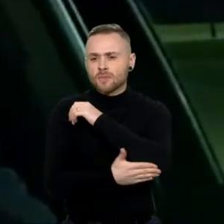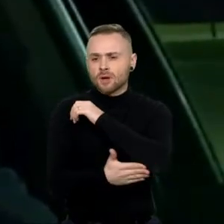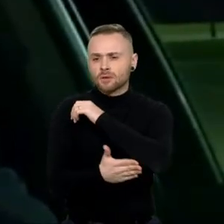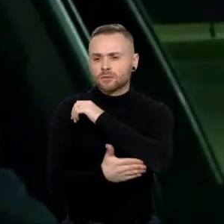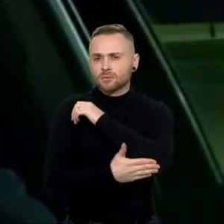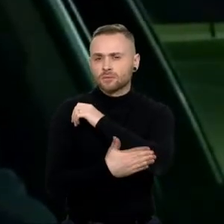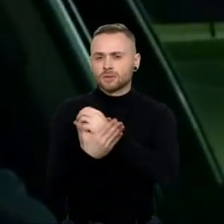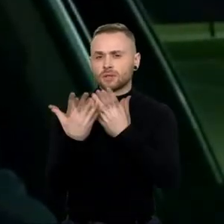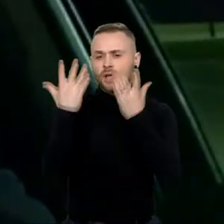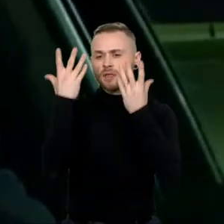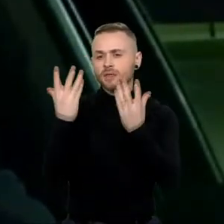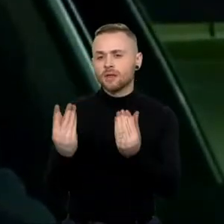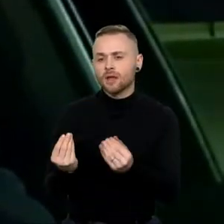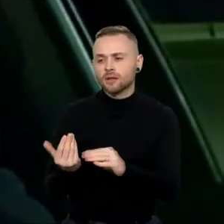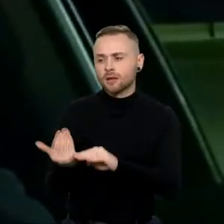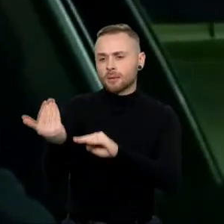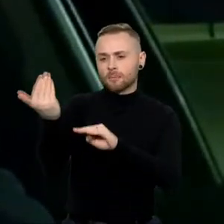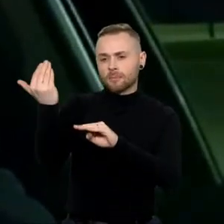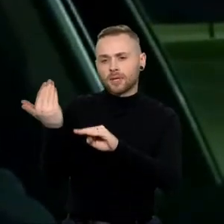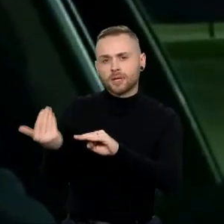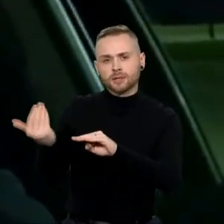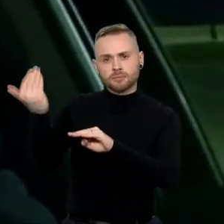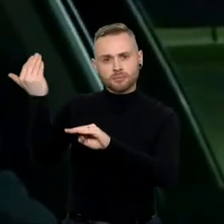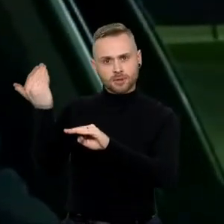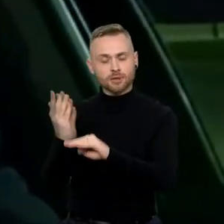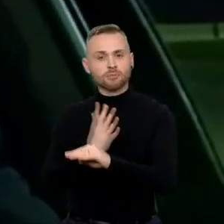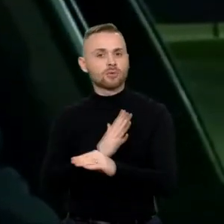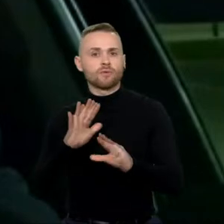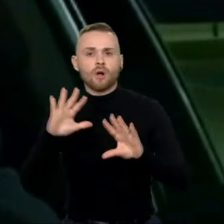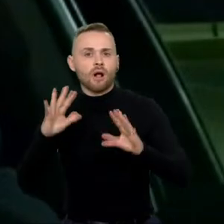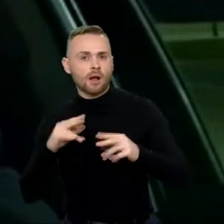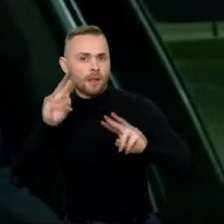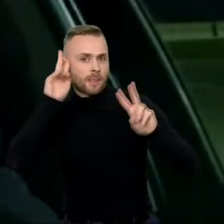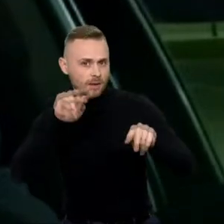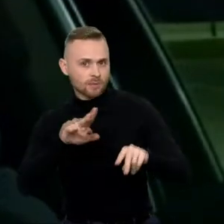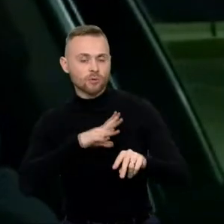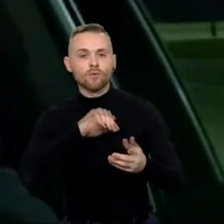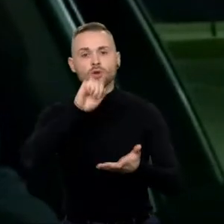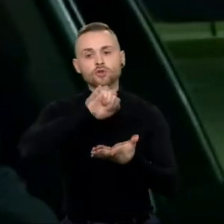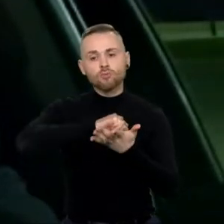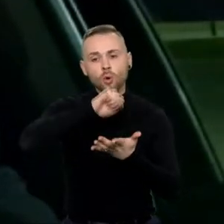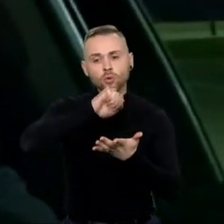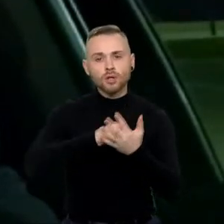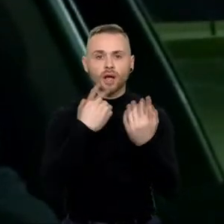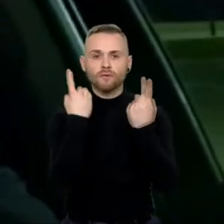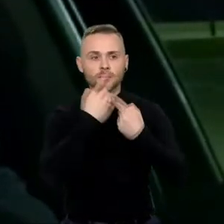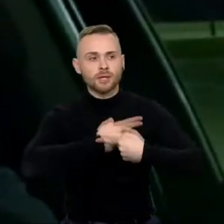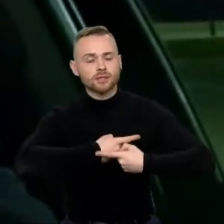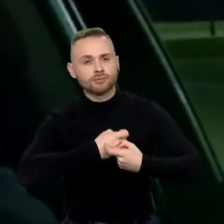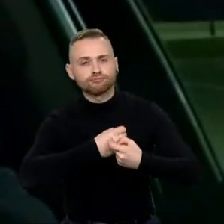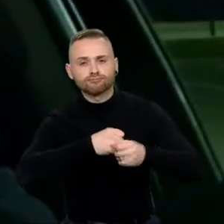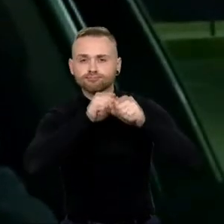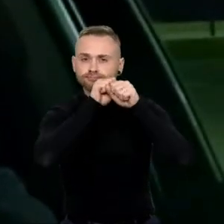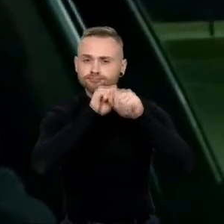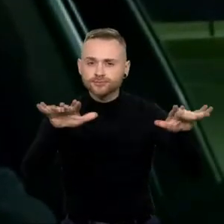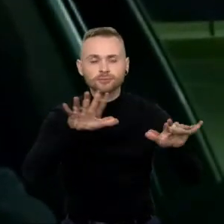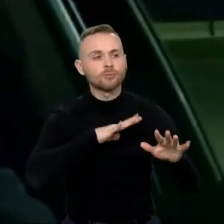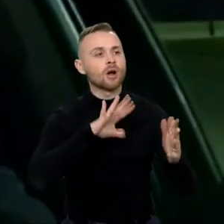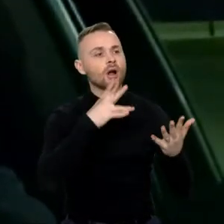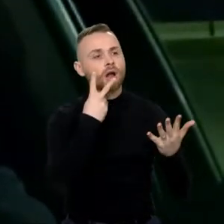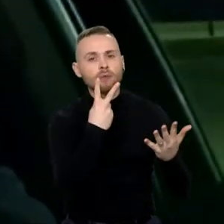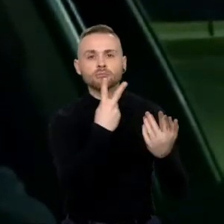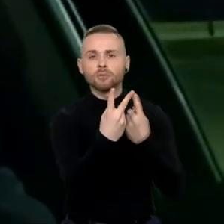priežastys jos čia spaudoji vairiai spekuliuojamos, tačiau bendrai, kodėl Ingridą Šimonytę